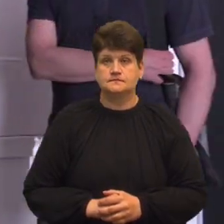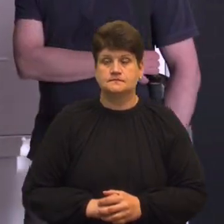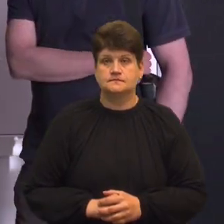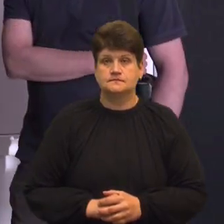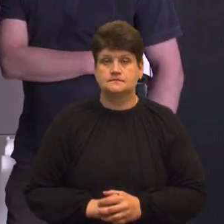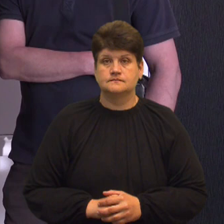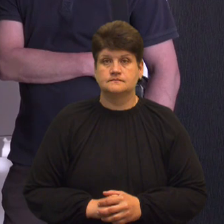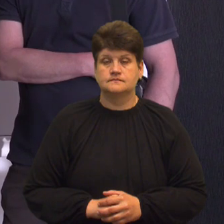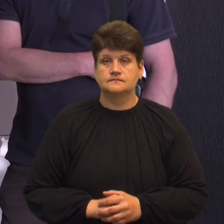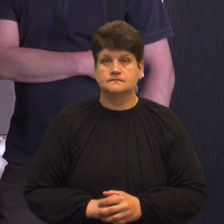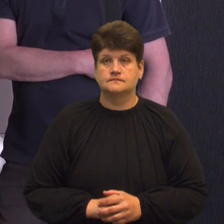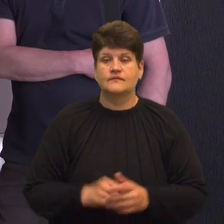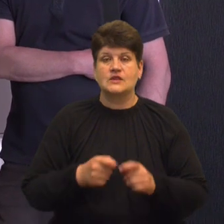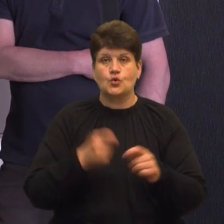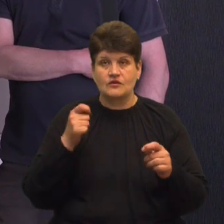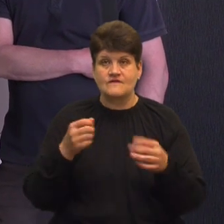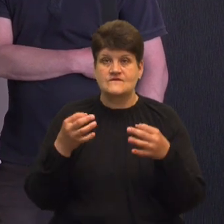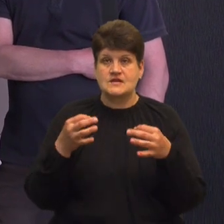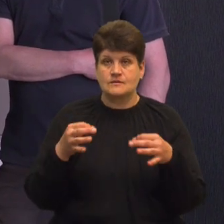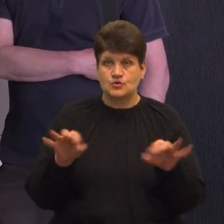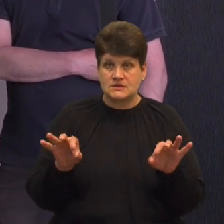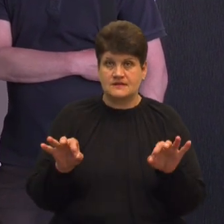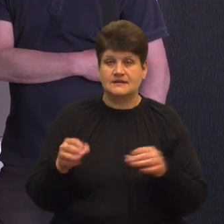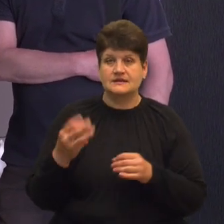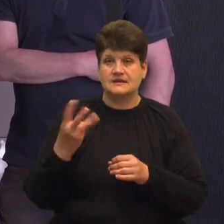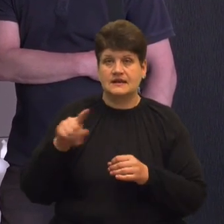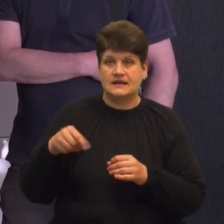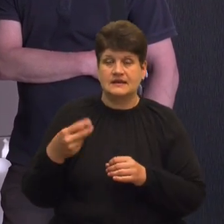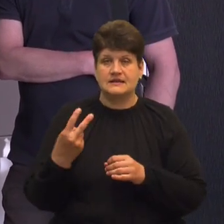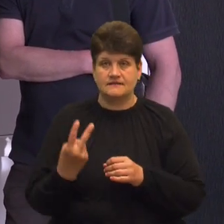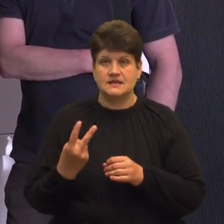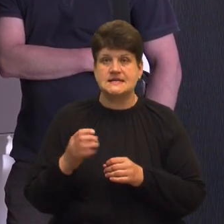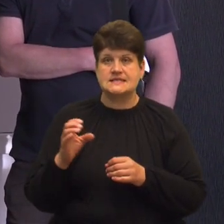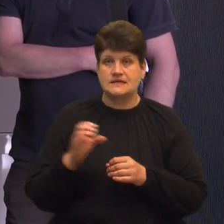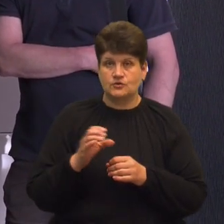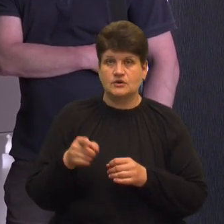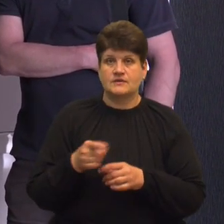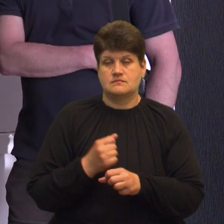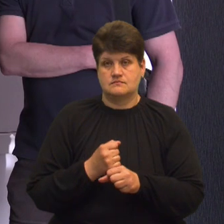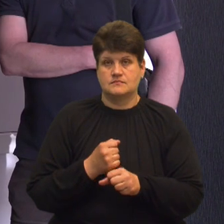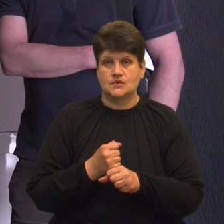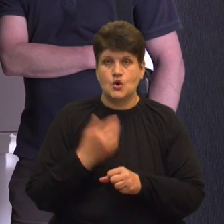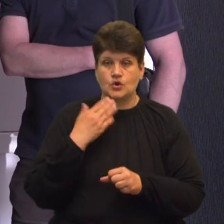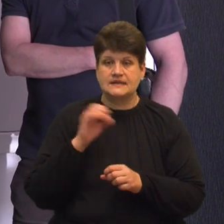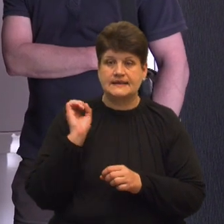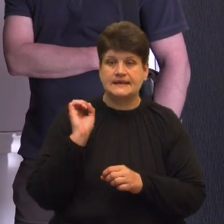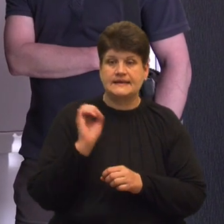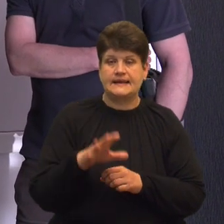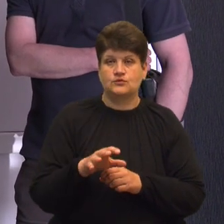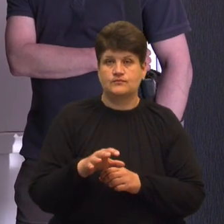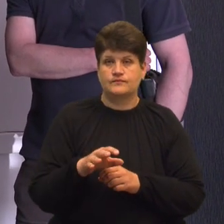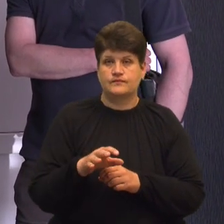Пельсодьорну відпустив, пішов на кольник. 3,2-4,2 секунди вона спрацьовує, коли ти її кину, після того, як кину.